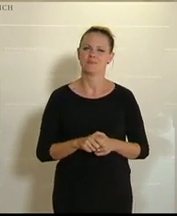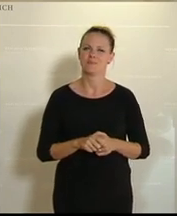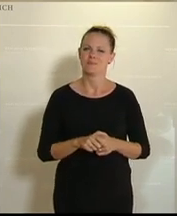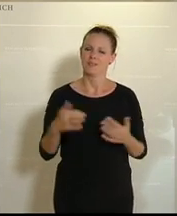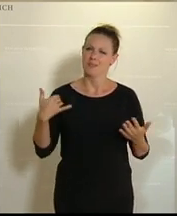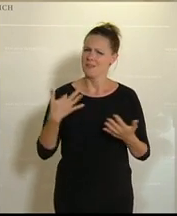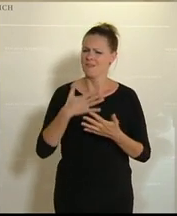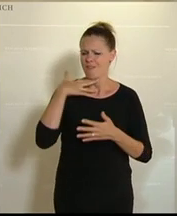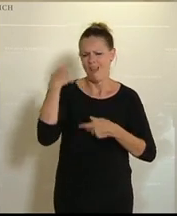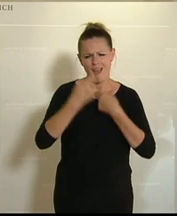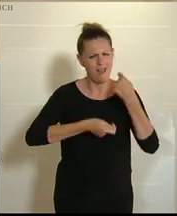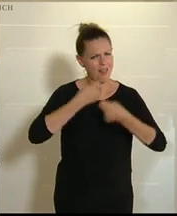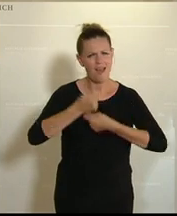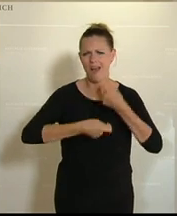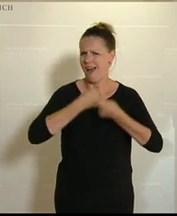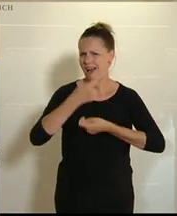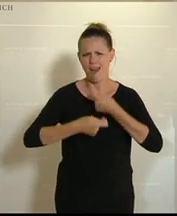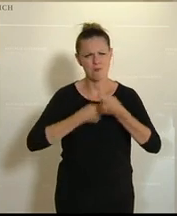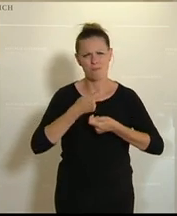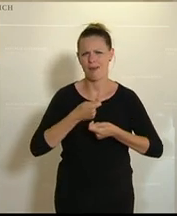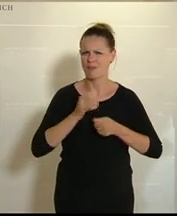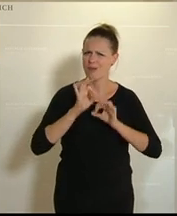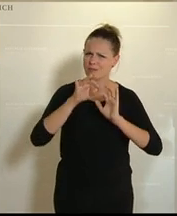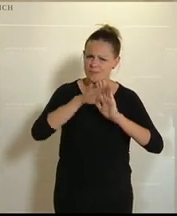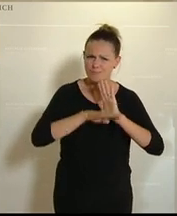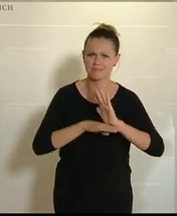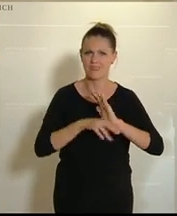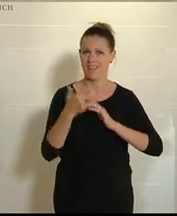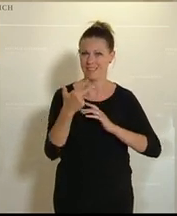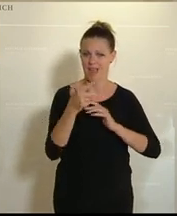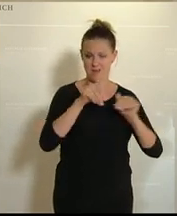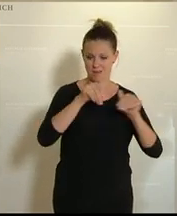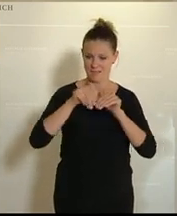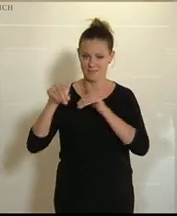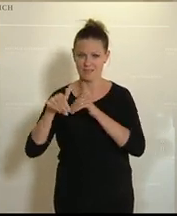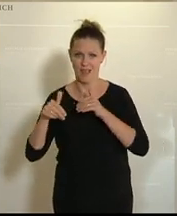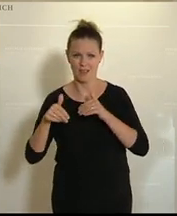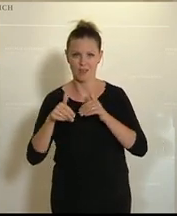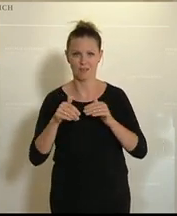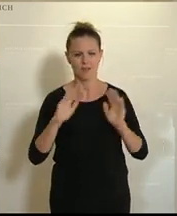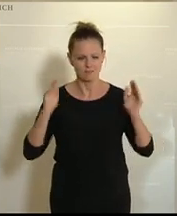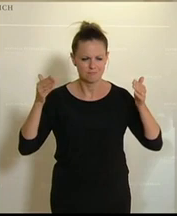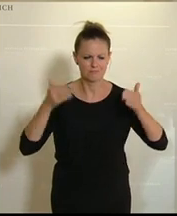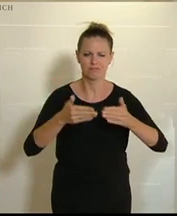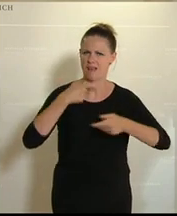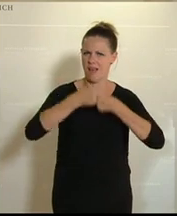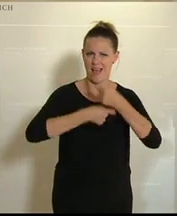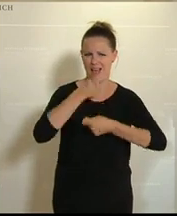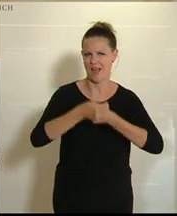Arbeit, die in dieses Gesetz gegangen ist, seitens von drei Ministerien in dieser Republik und federführend